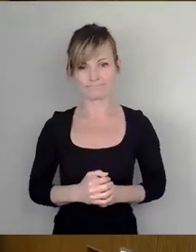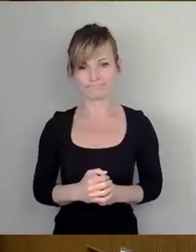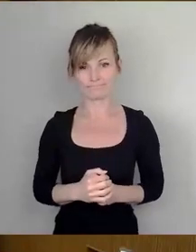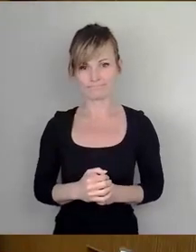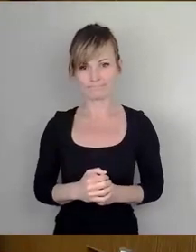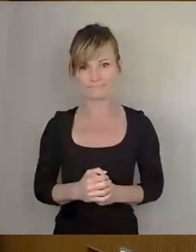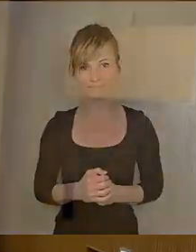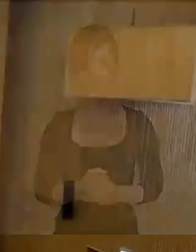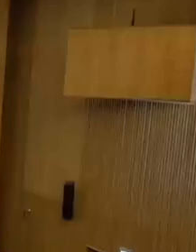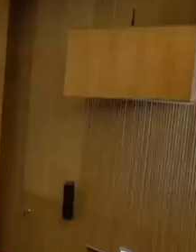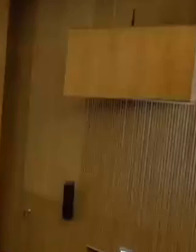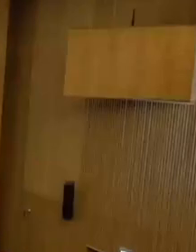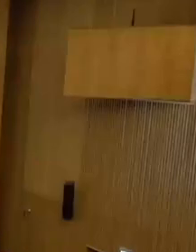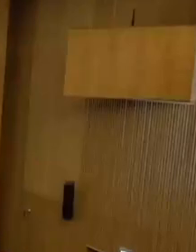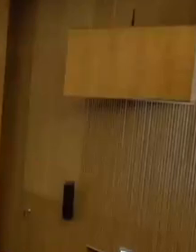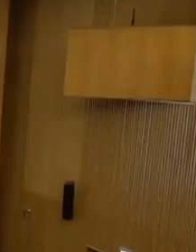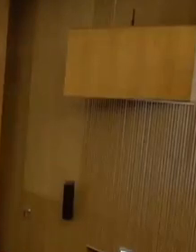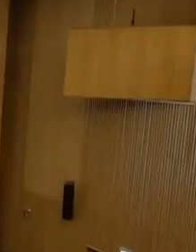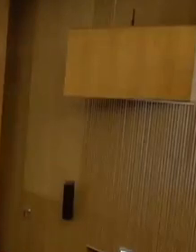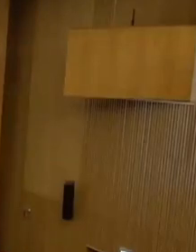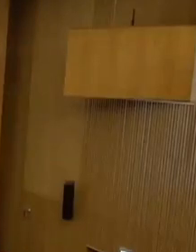30. August. ausбыst.